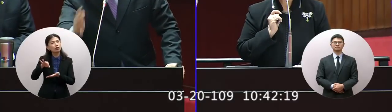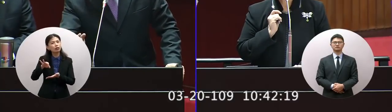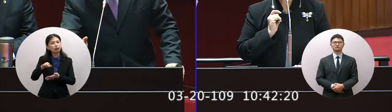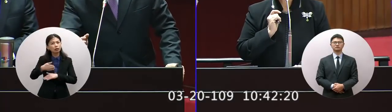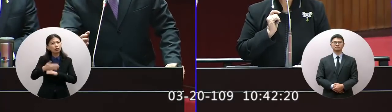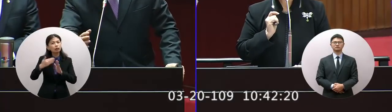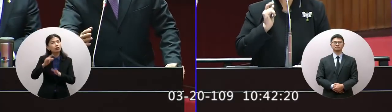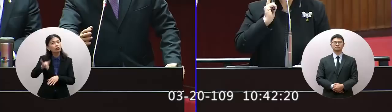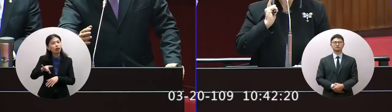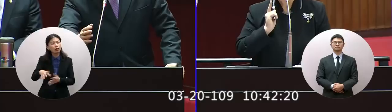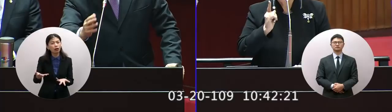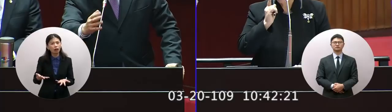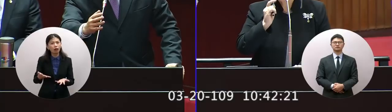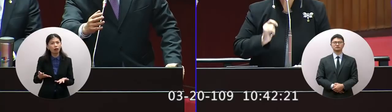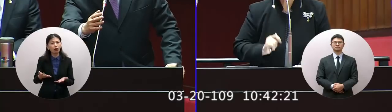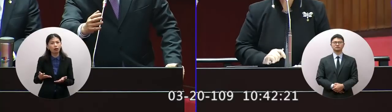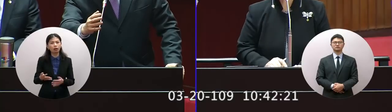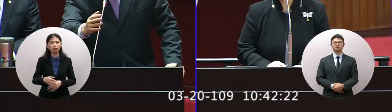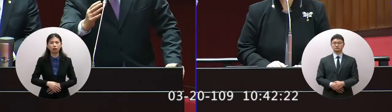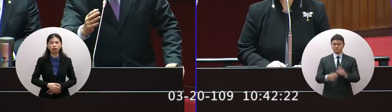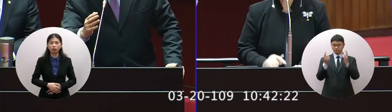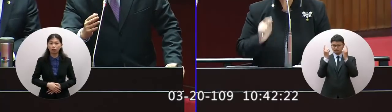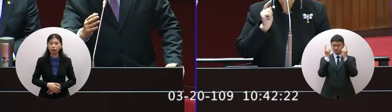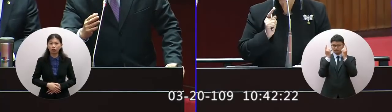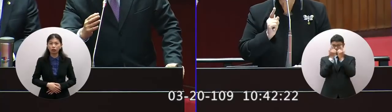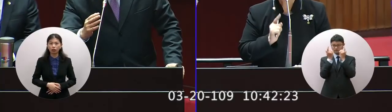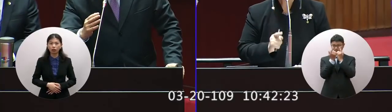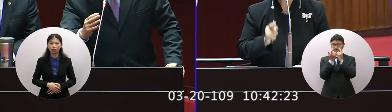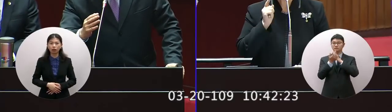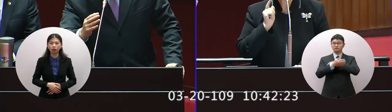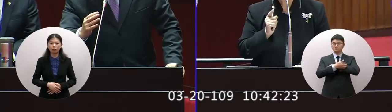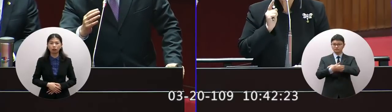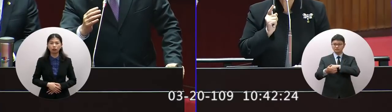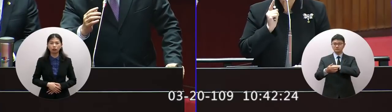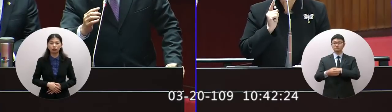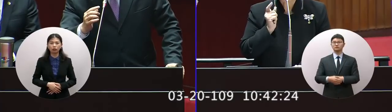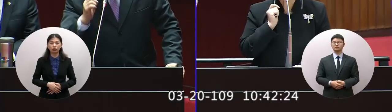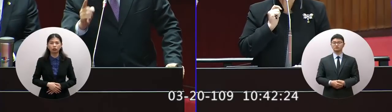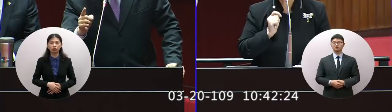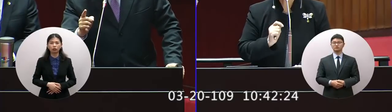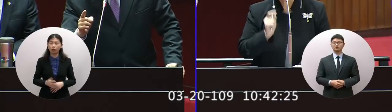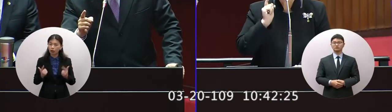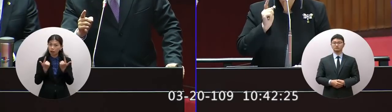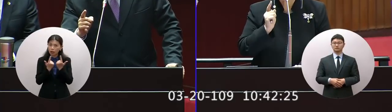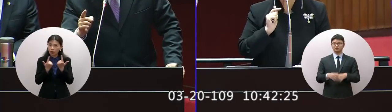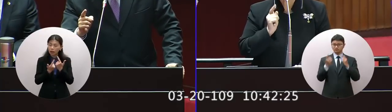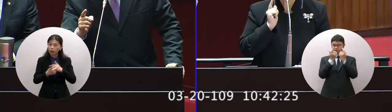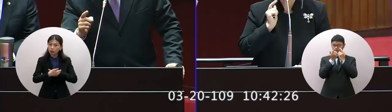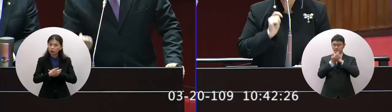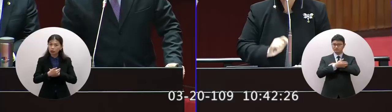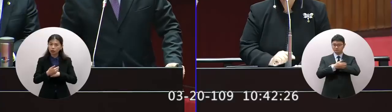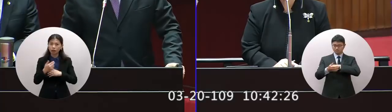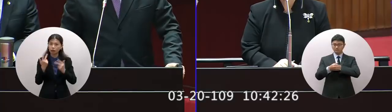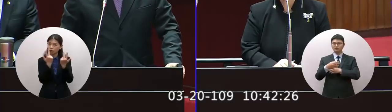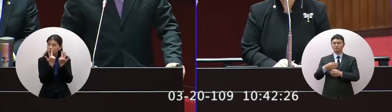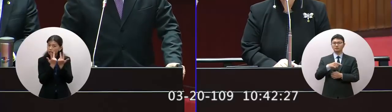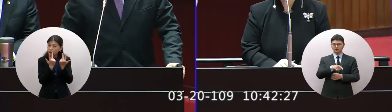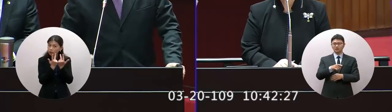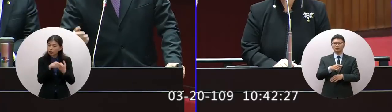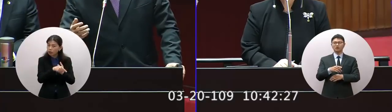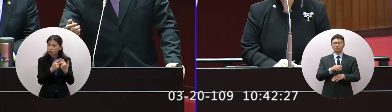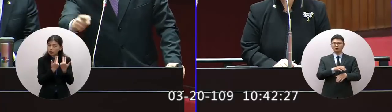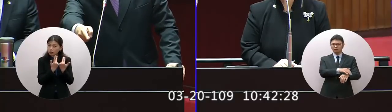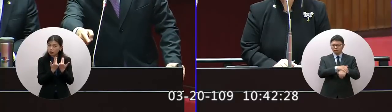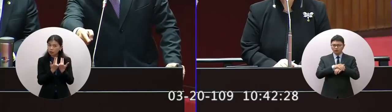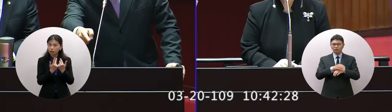一個管制的問題台北管台北管清新告訴我台北管台北管的防護員應該是台北